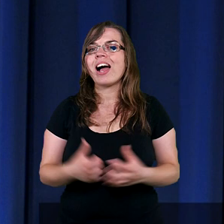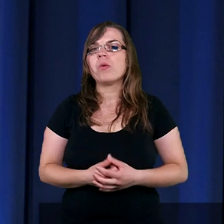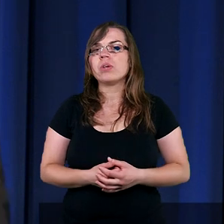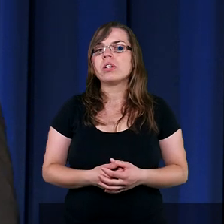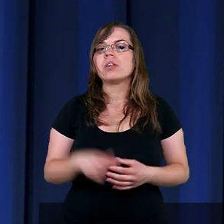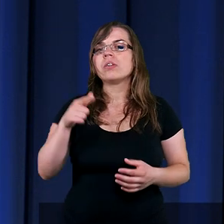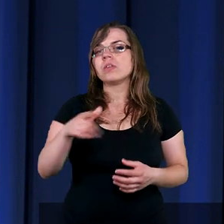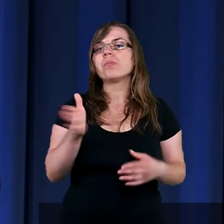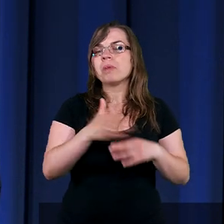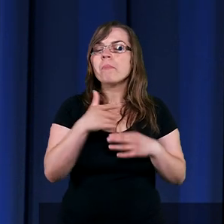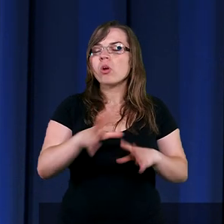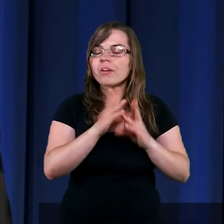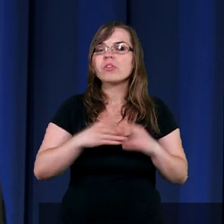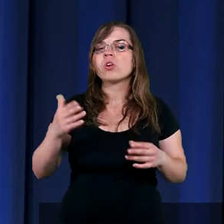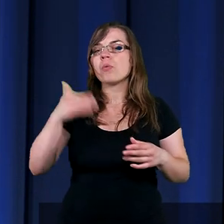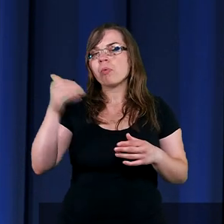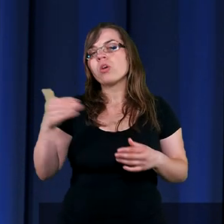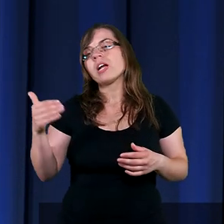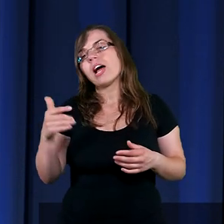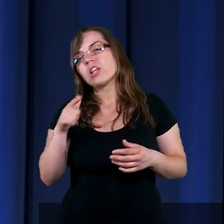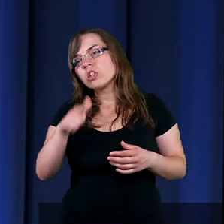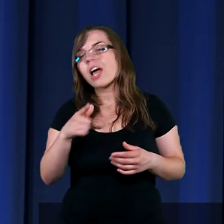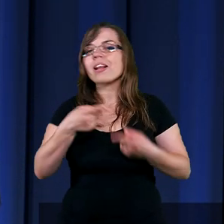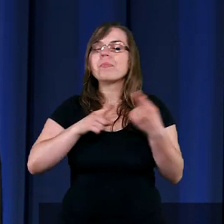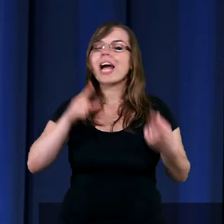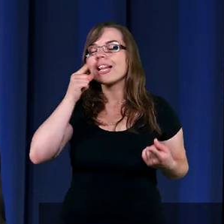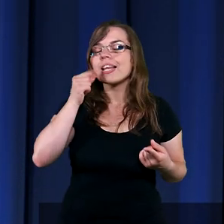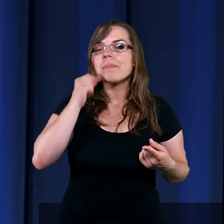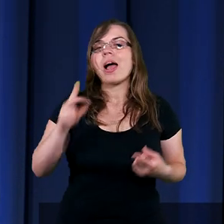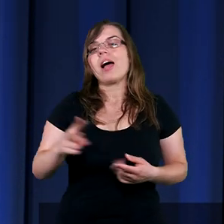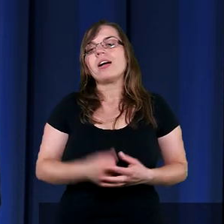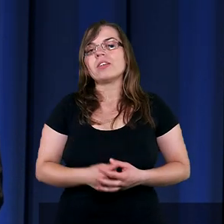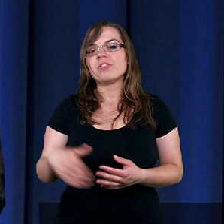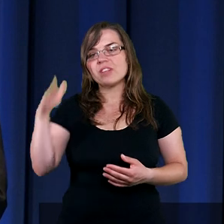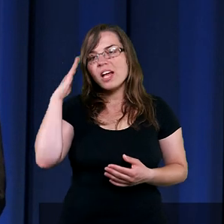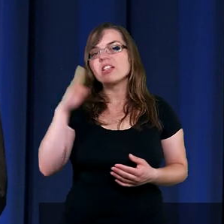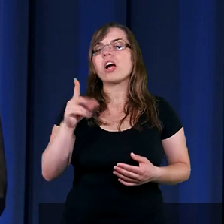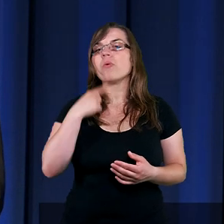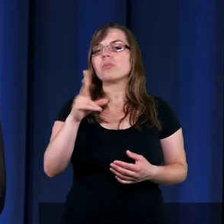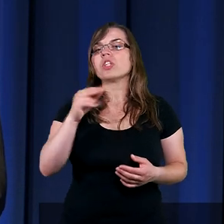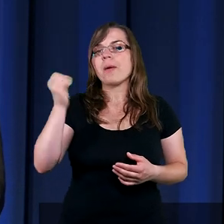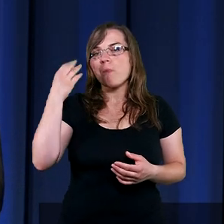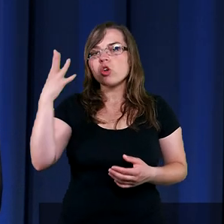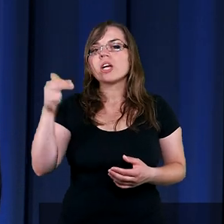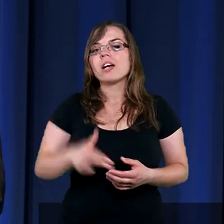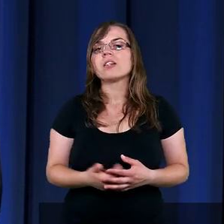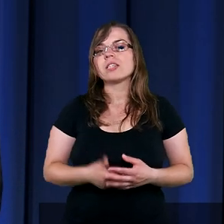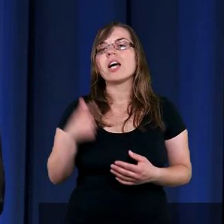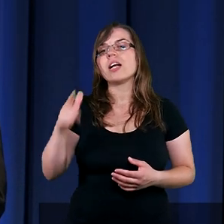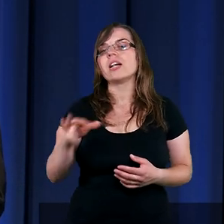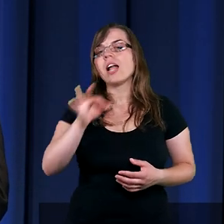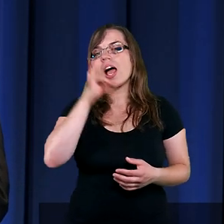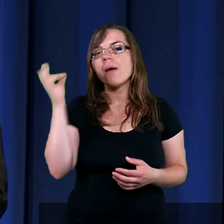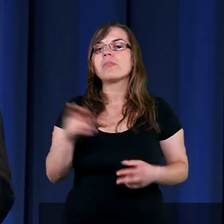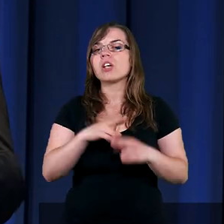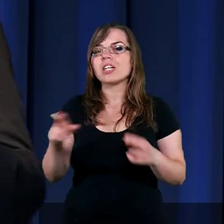Nie było przy nim nikogo, ale był Pan Bóg. Może ten przedsmak powiedział mu, że Mojżeszu będą lepsze